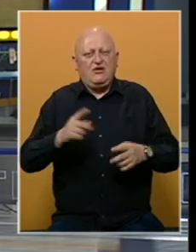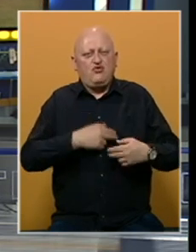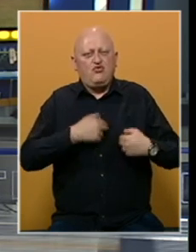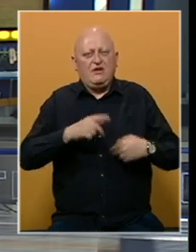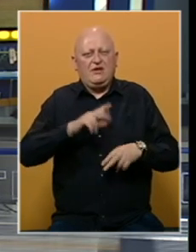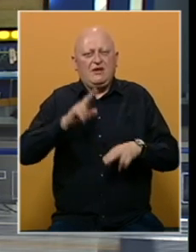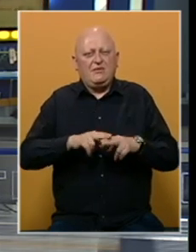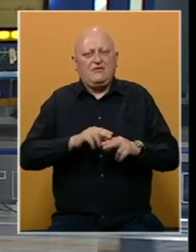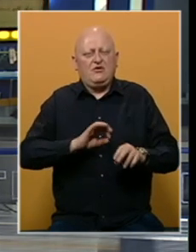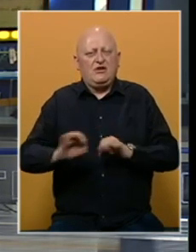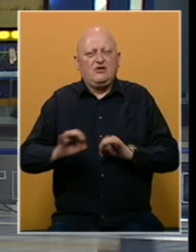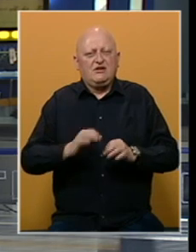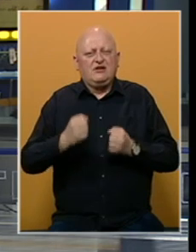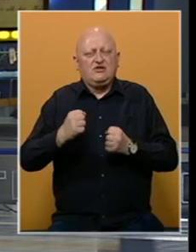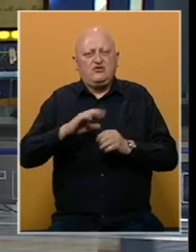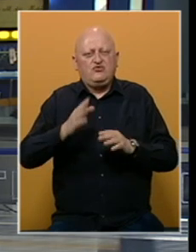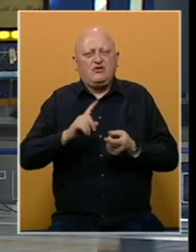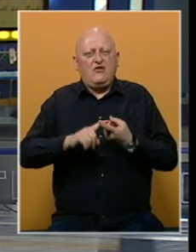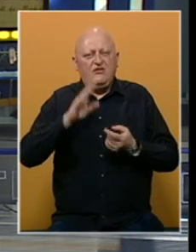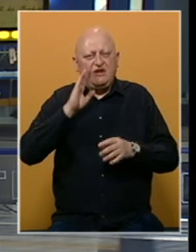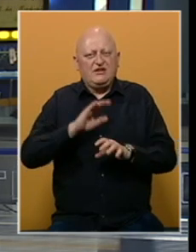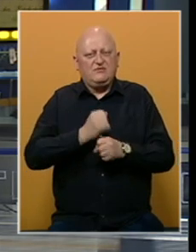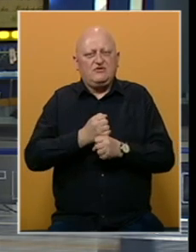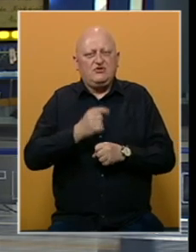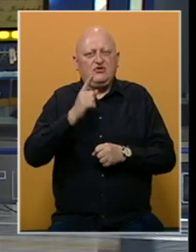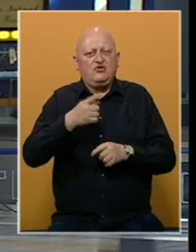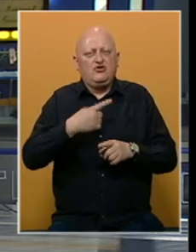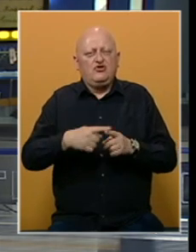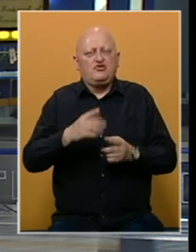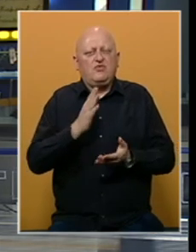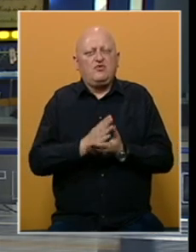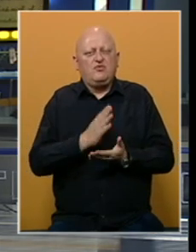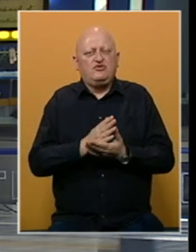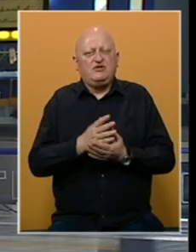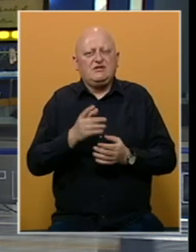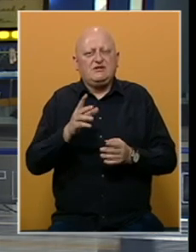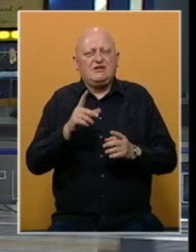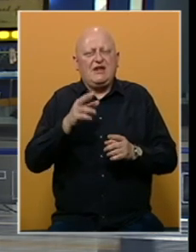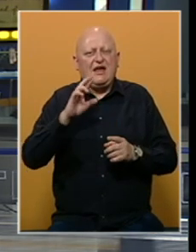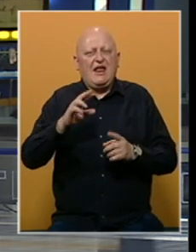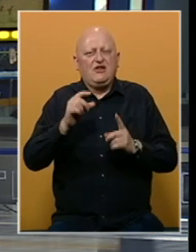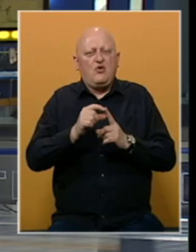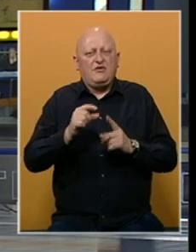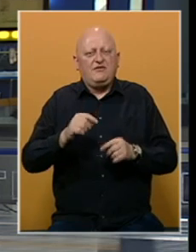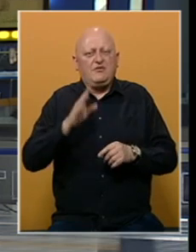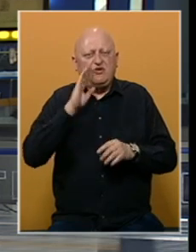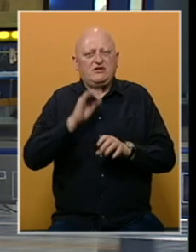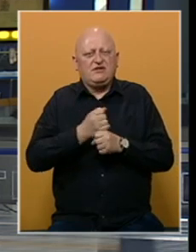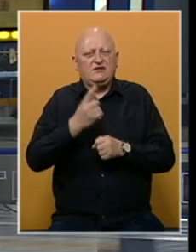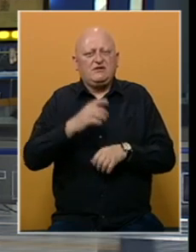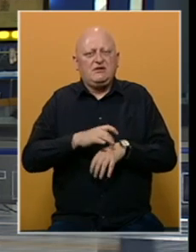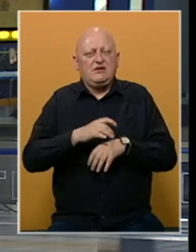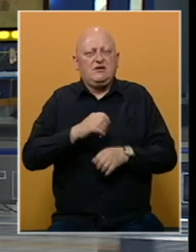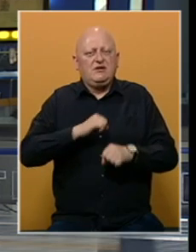nehumanoj i nepravednoj reorganizaciji rudnika u Federaciji BiH. I to zbog činjenice da elektroprivreda Bosni i